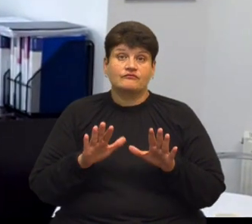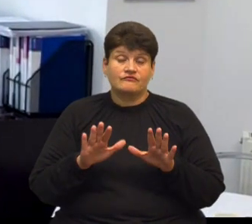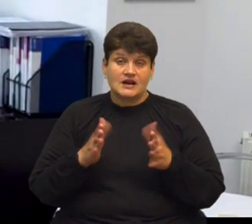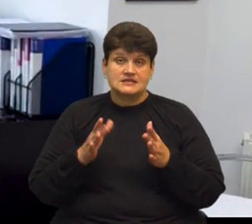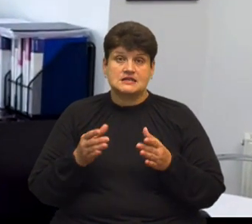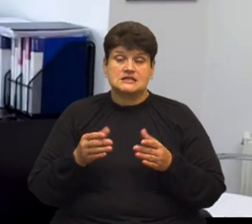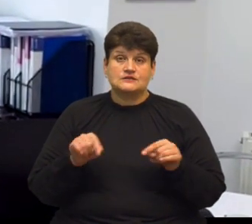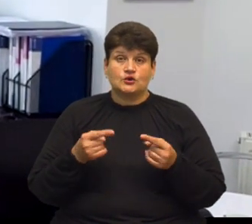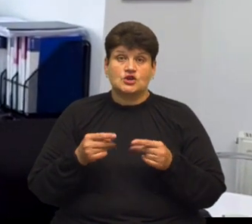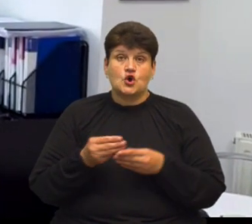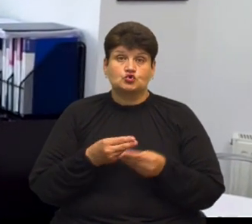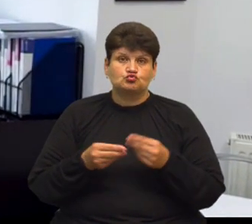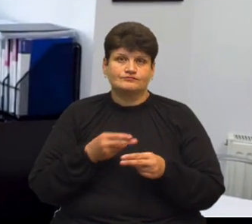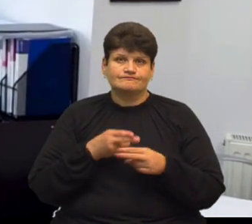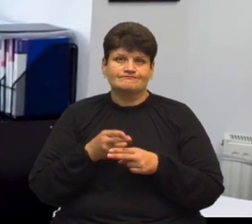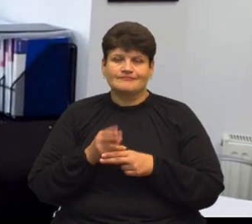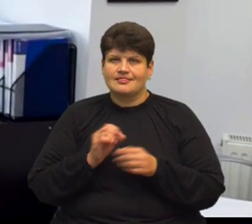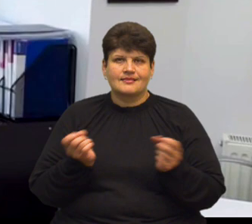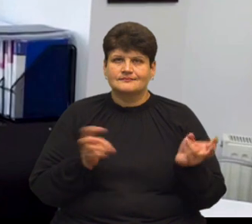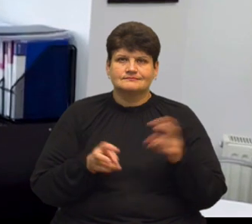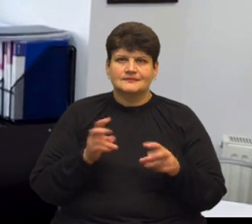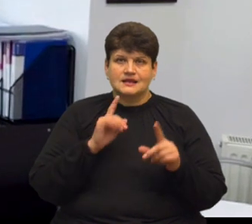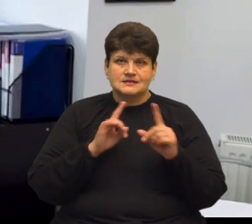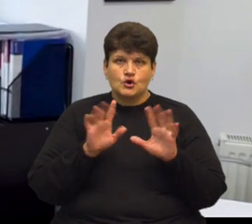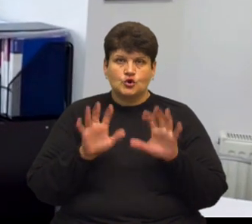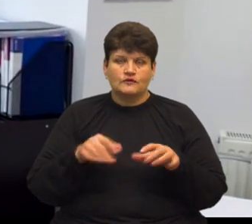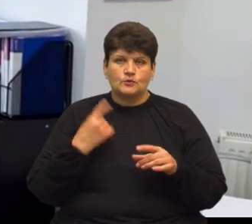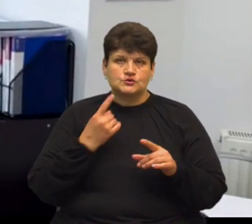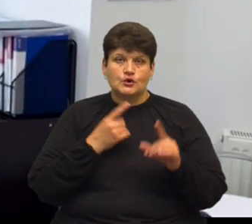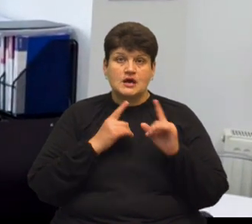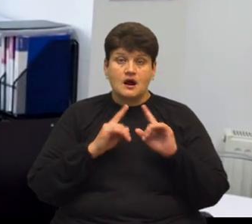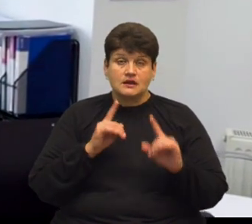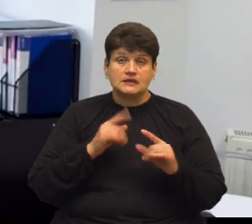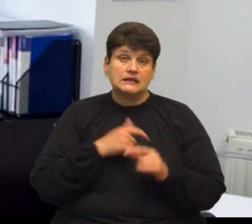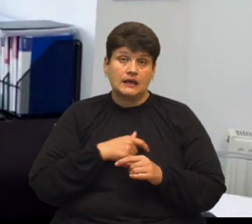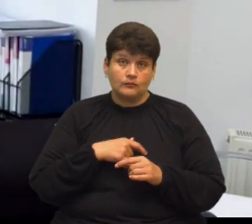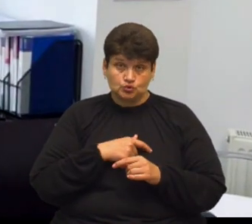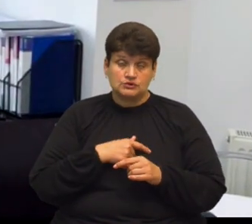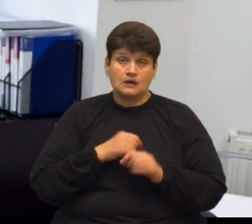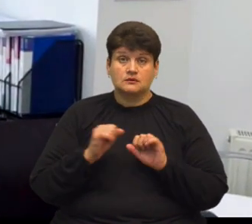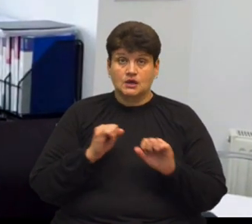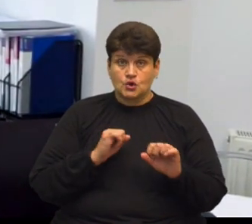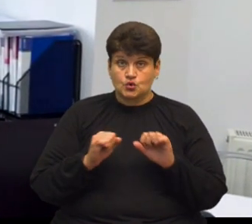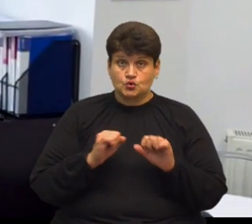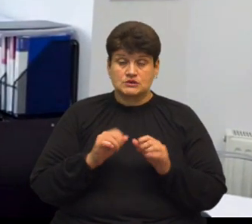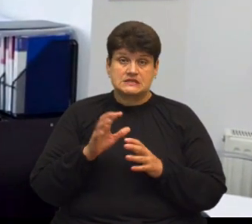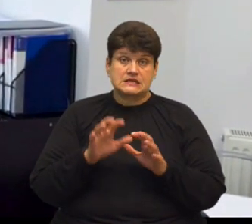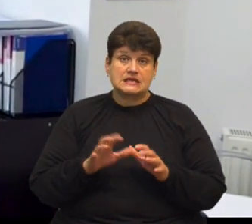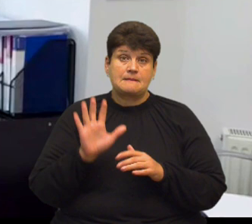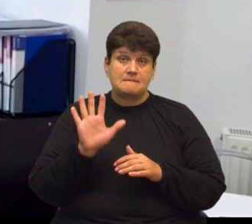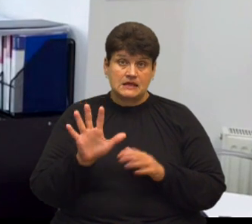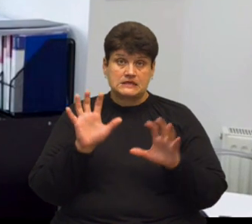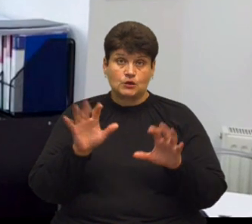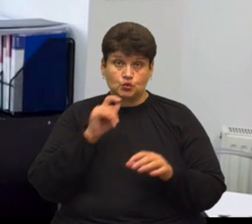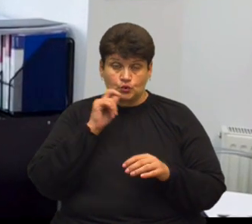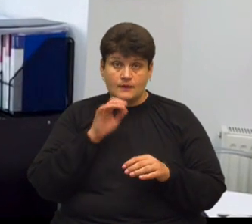штучних перешкод, наявки на сесію голови обласної ради, дані депутати, керуючись статтею 5 закону України про